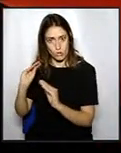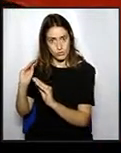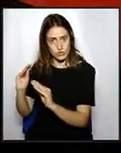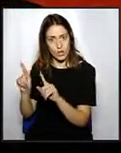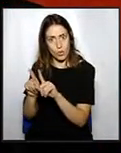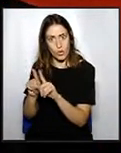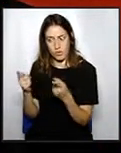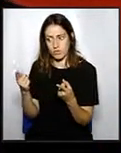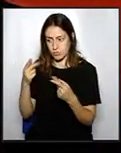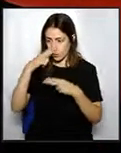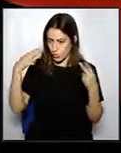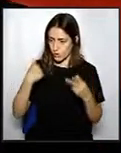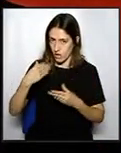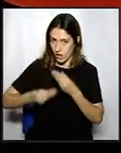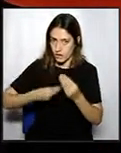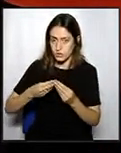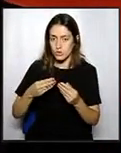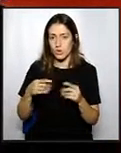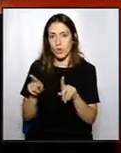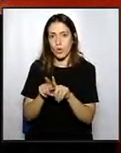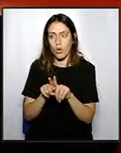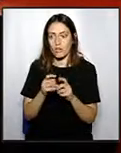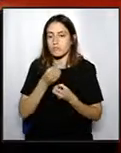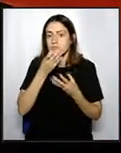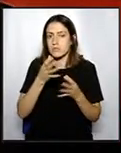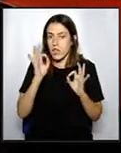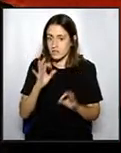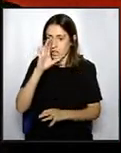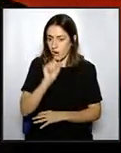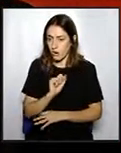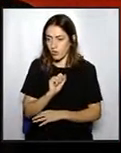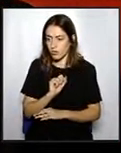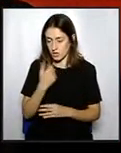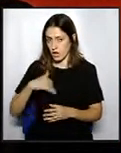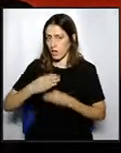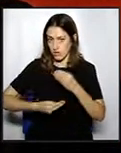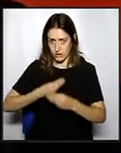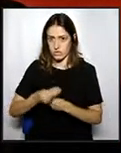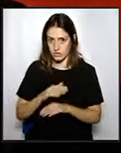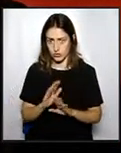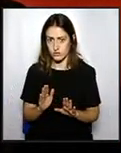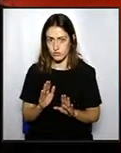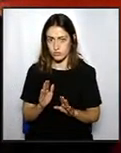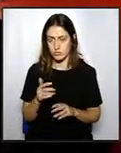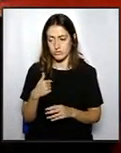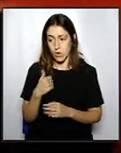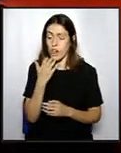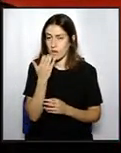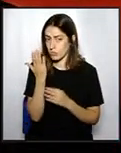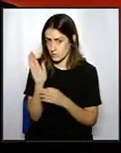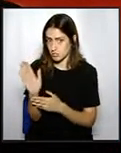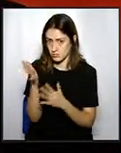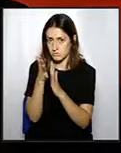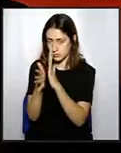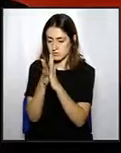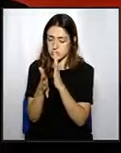'honora públicament, que es va cometre un error. Un error es va cometre. Miri, jo li posaré uns exemples, jo li